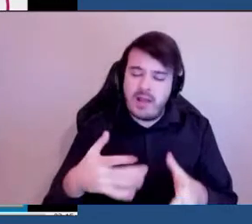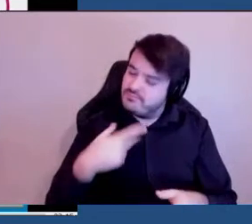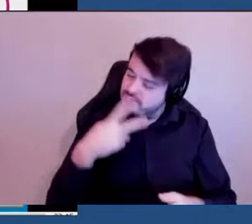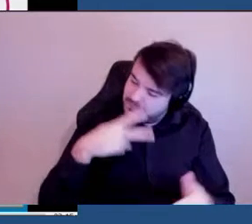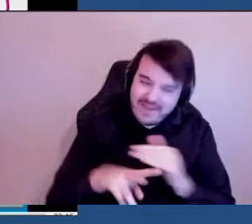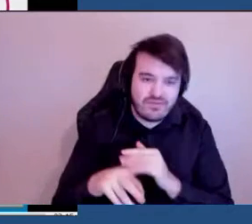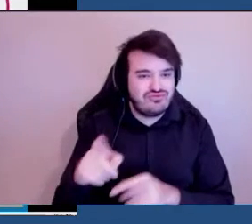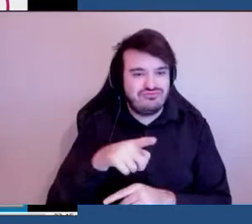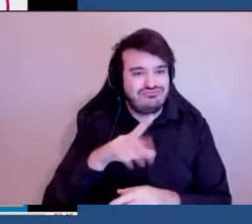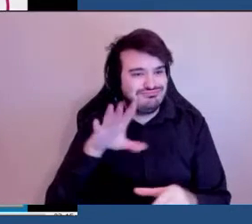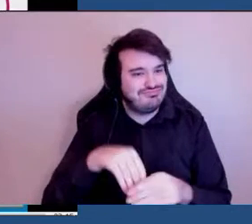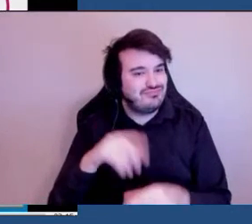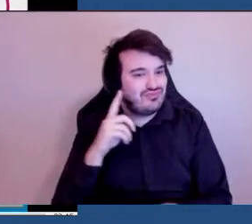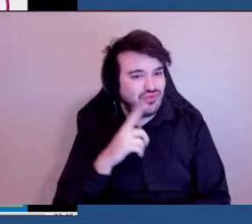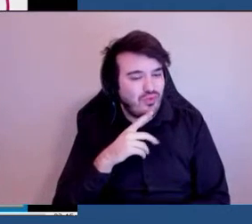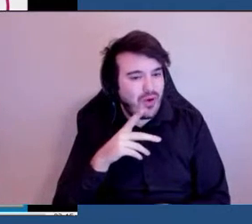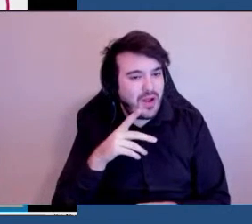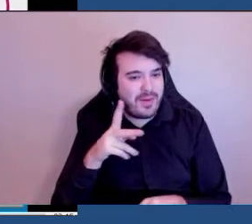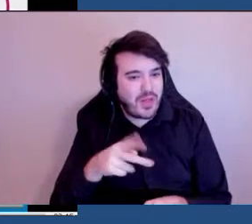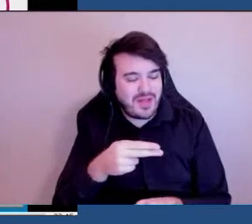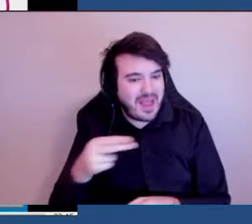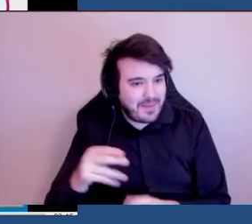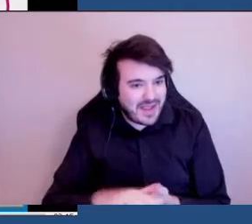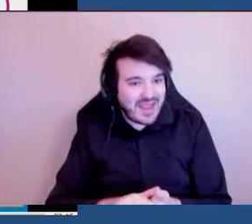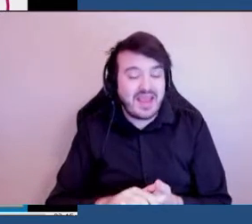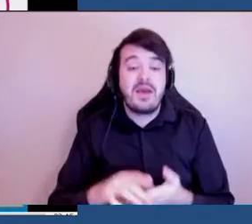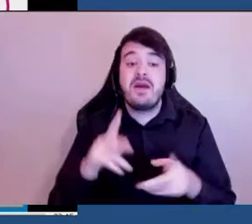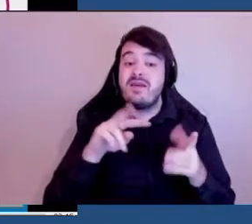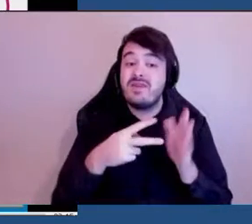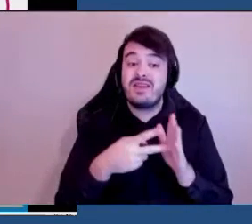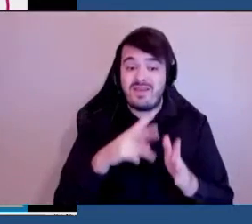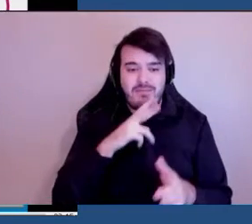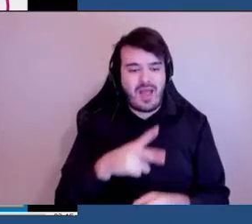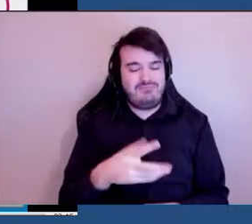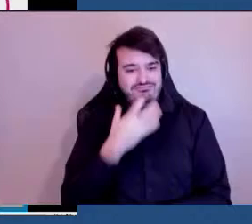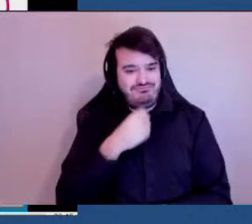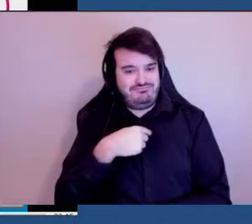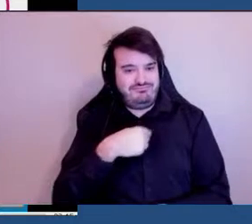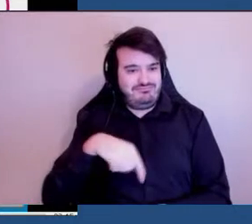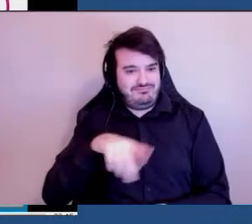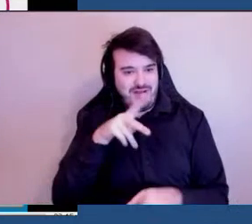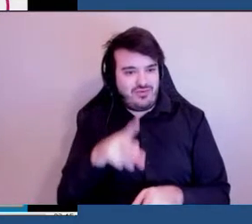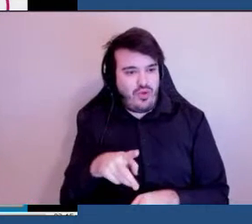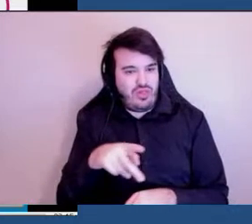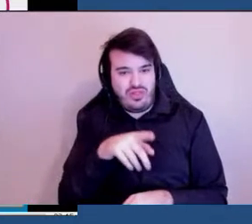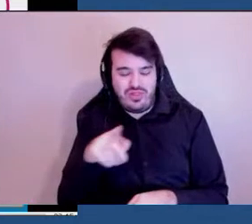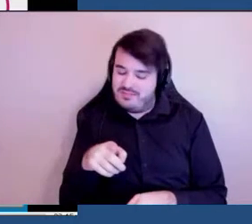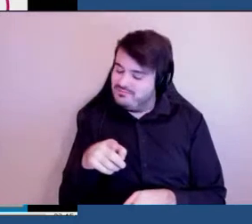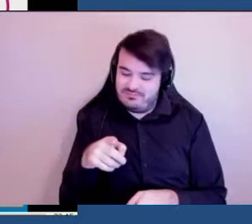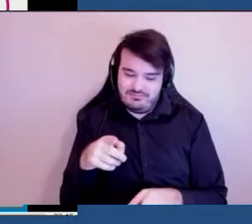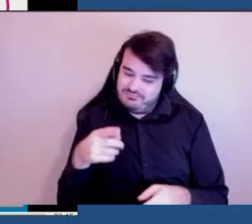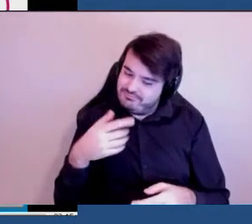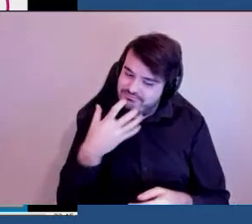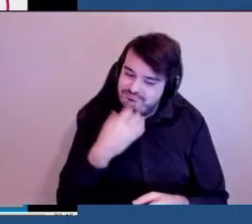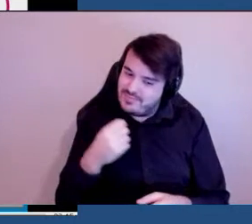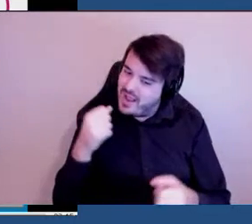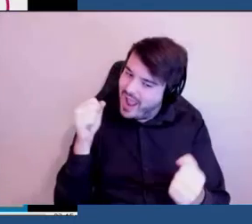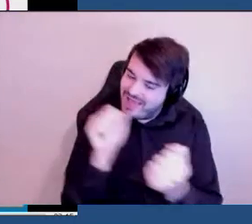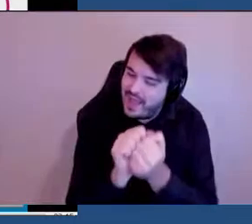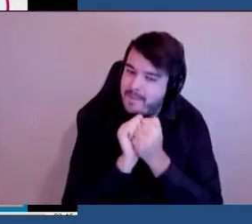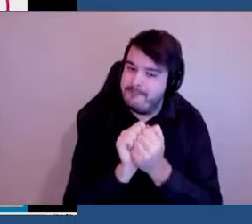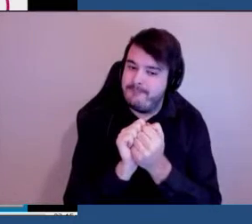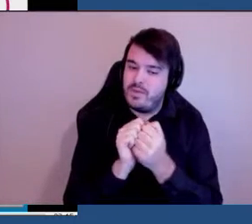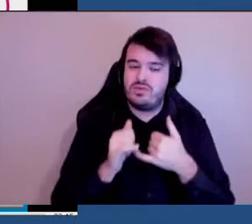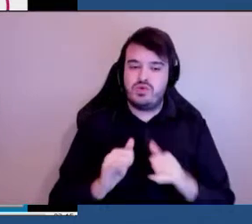Les personnes handicapées sont au cœur de notre prise de décision. Nous pouvons ne faire les choses que si nous le faisons ensemble. Et